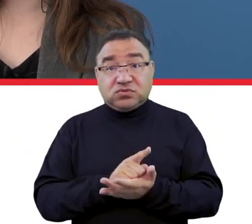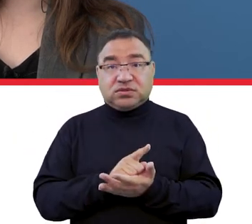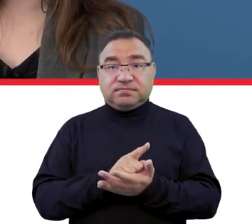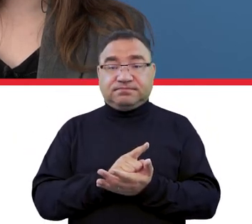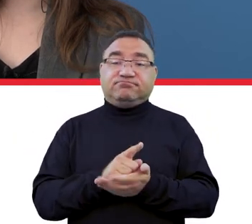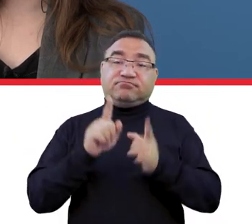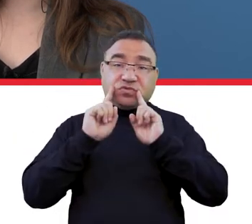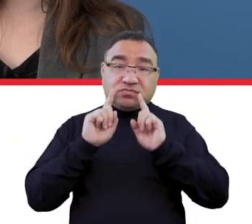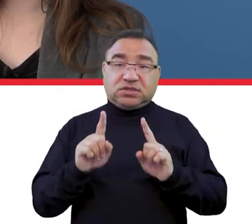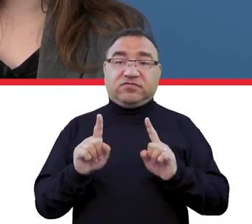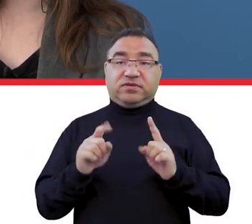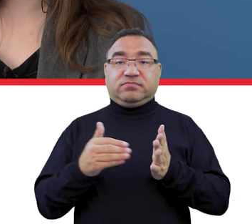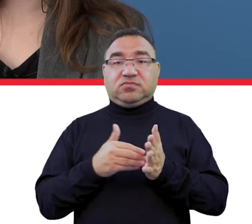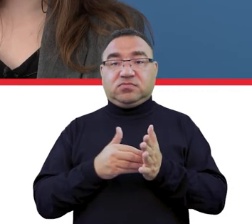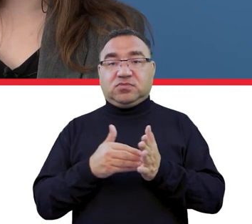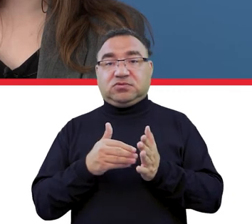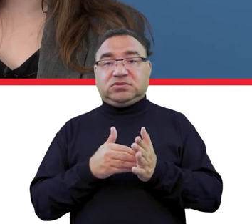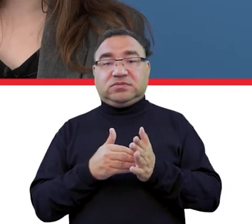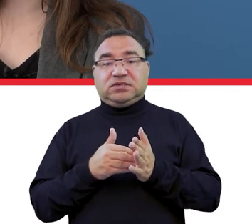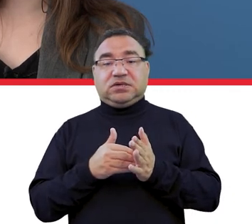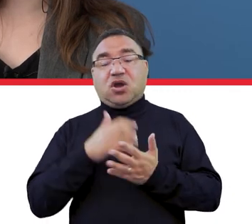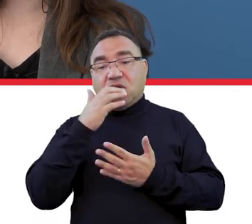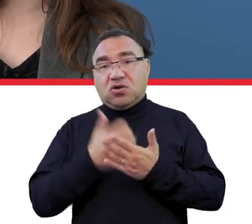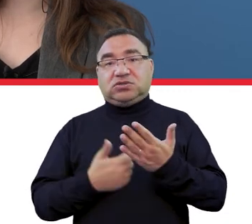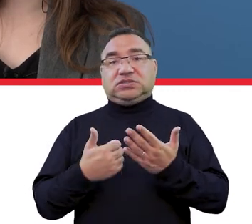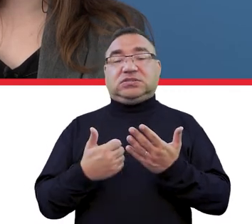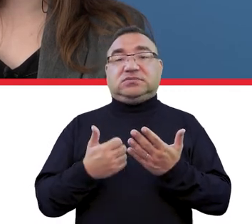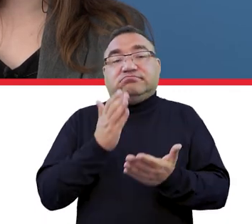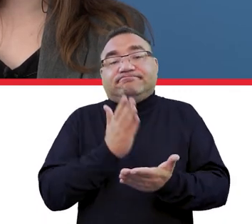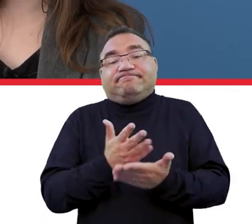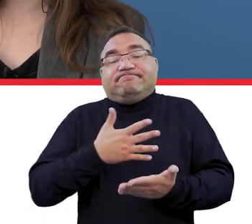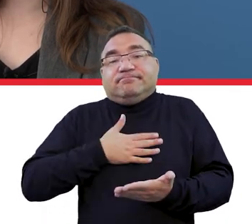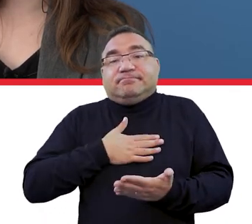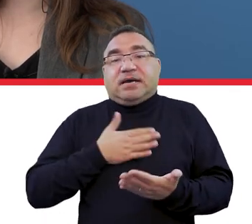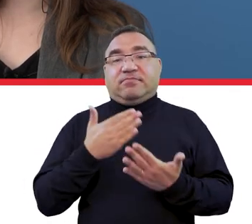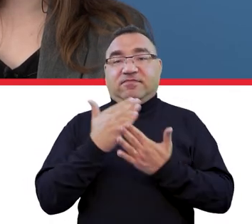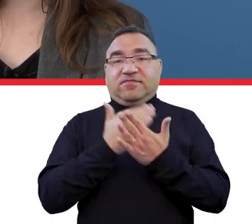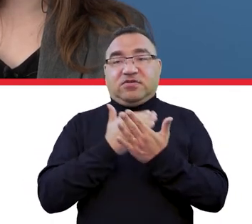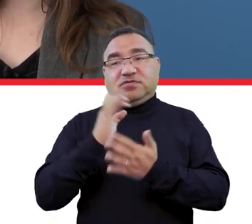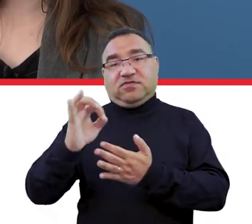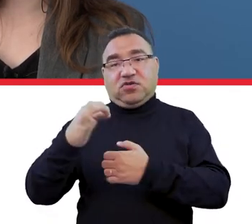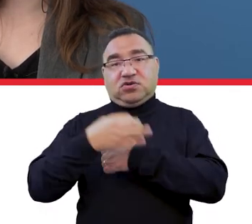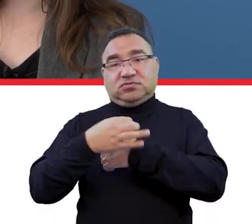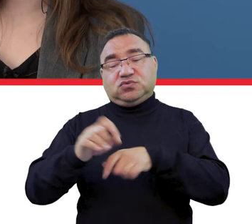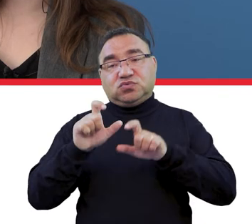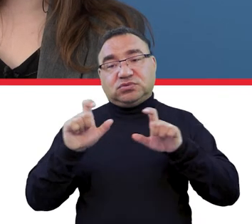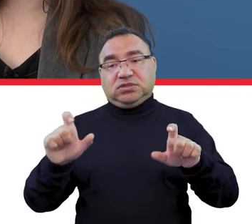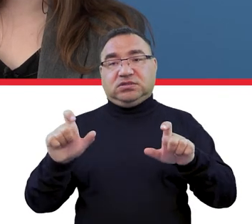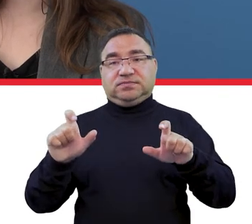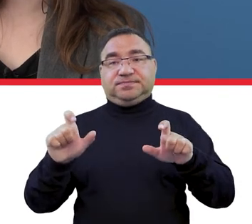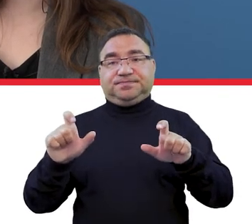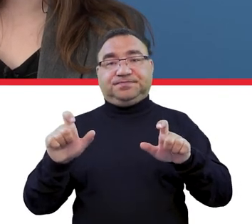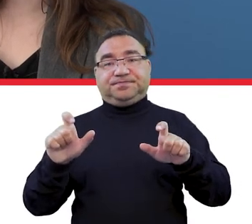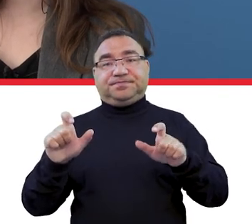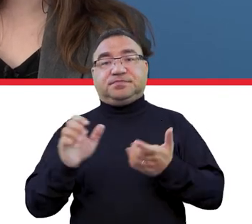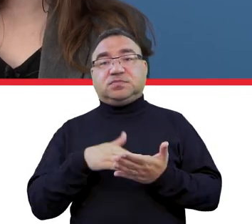to rzeczywiście trzeba korzystać z tej infrastruktury uczelni i tutaj może